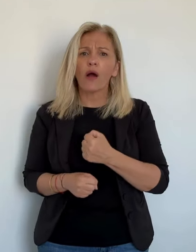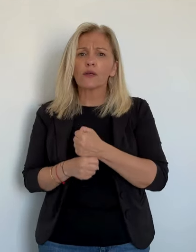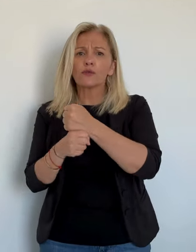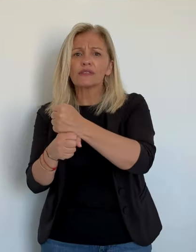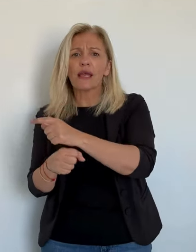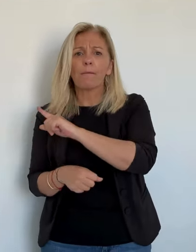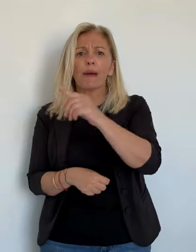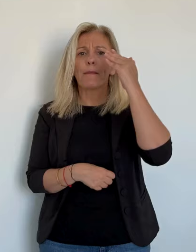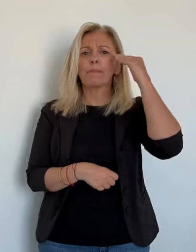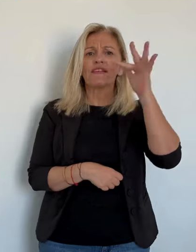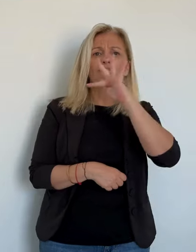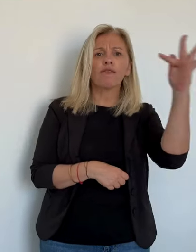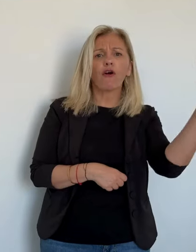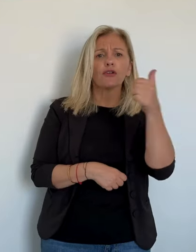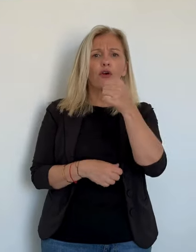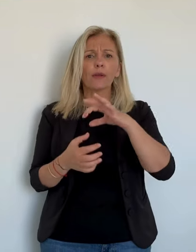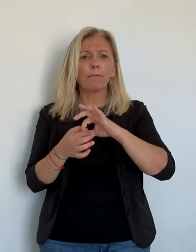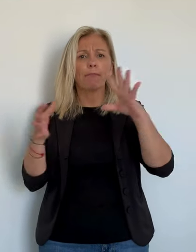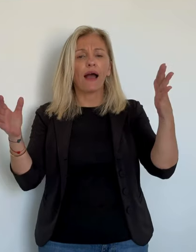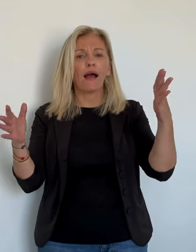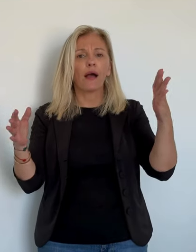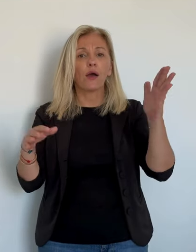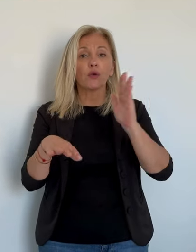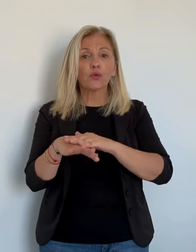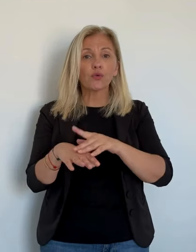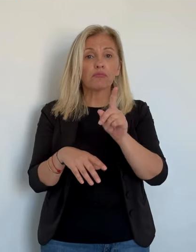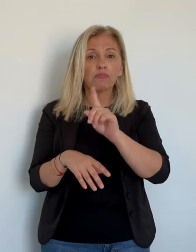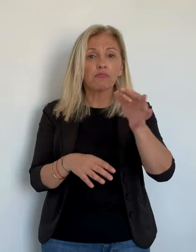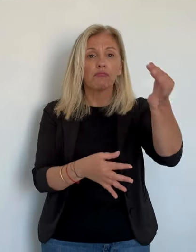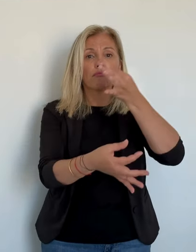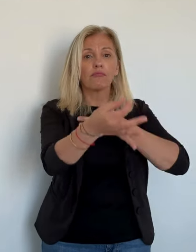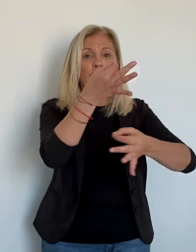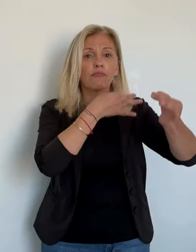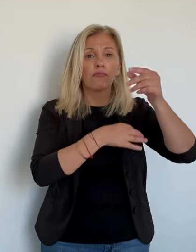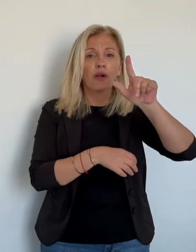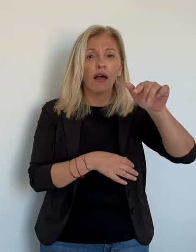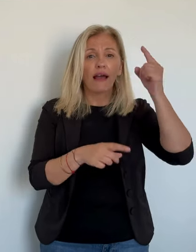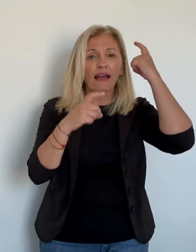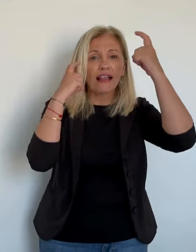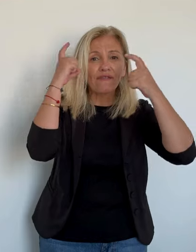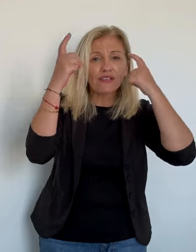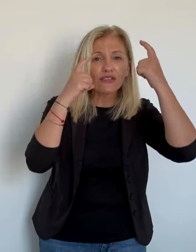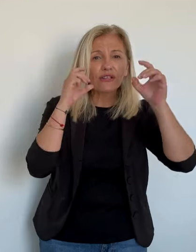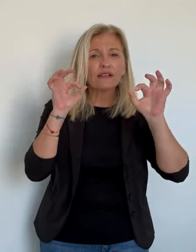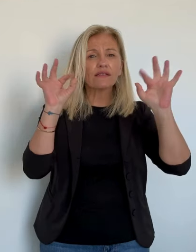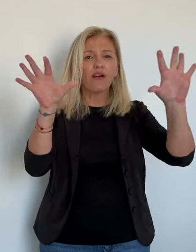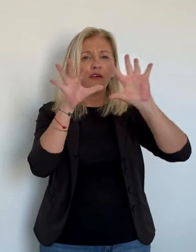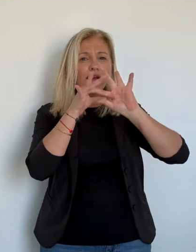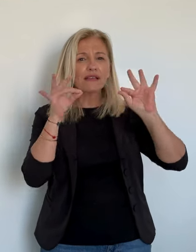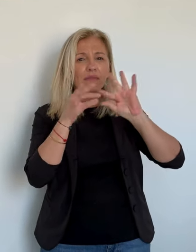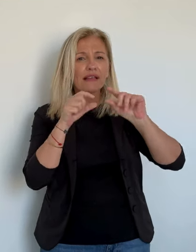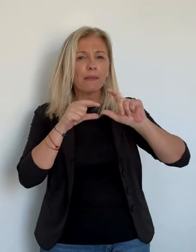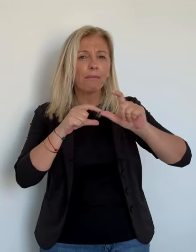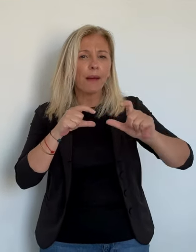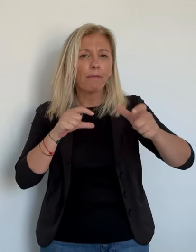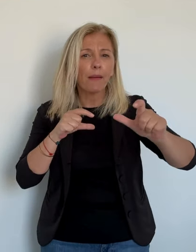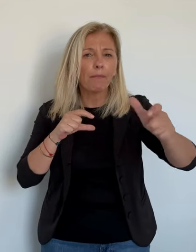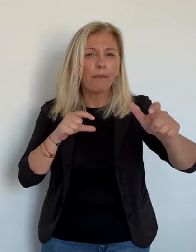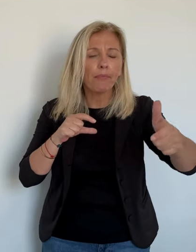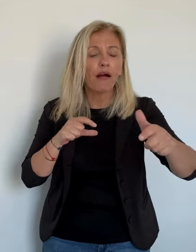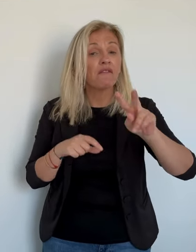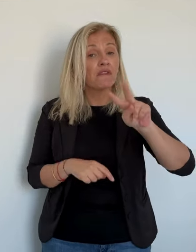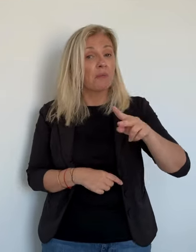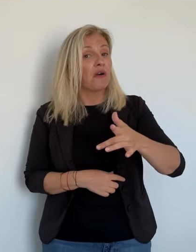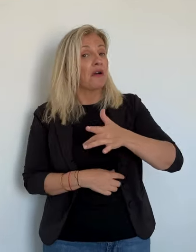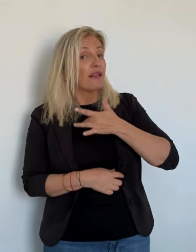ferme pas la porte au dialogue. Tout ce qui viserait à finalement détruire l'unité de la République, je m'y opposerais. Mais là, j'ai vu